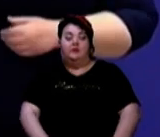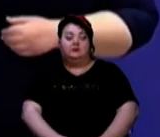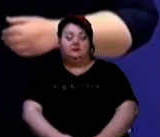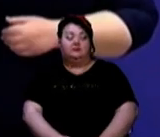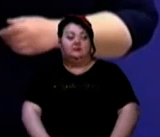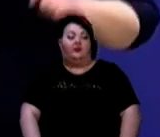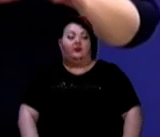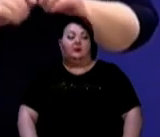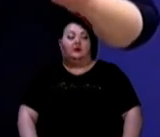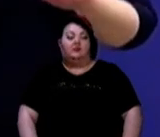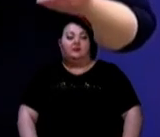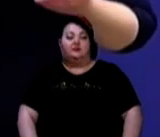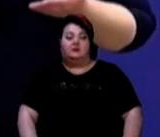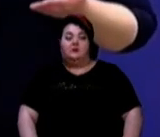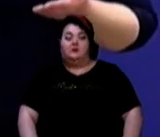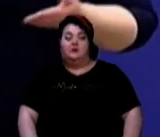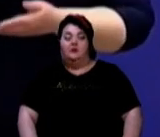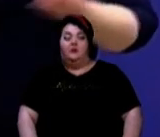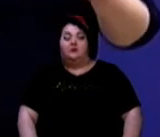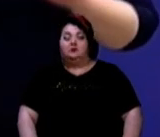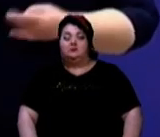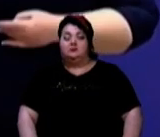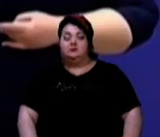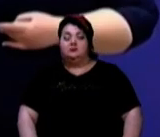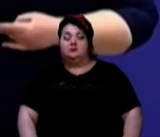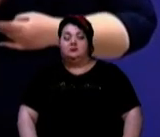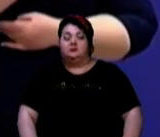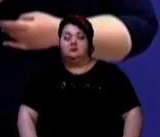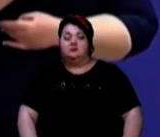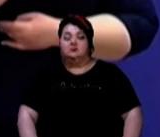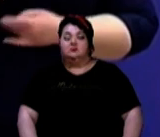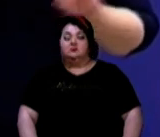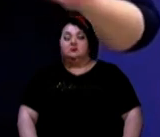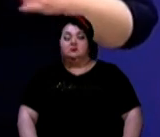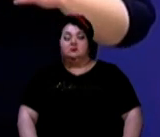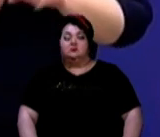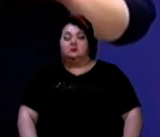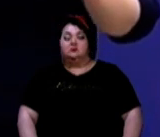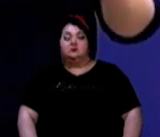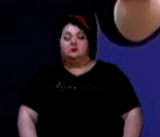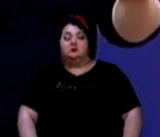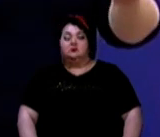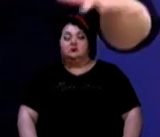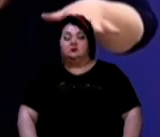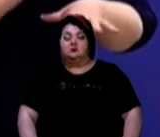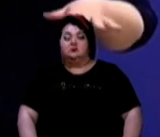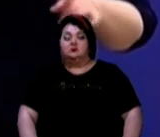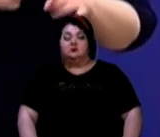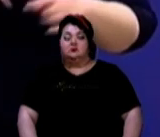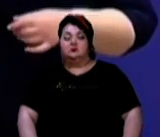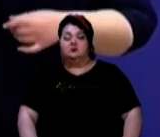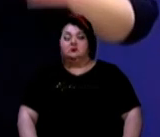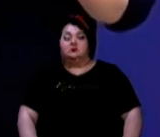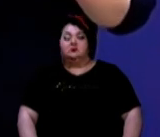встановлені в багатьох наших лікарнях, в тому числі в обласних лікарнях, в районних лікарнях. Більш розголужена мережа цих лабораторій,